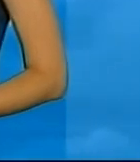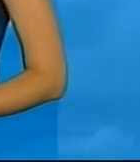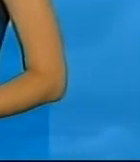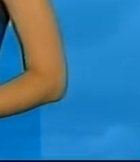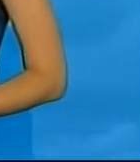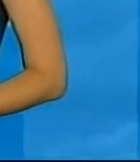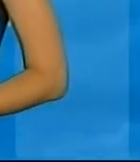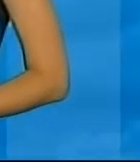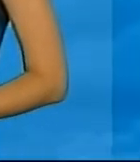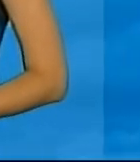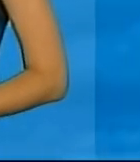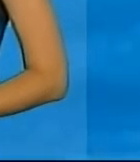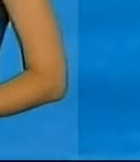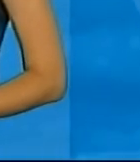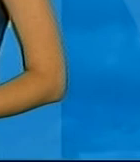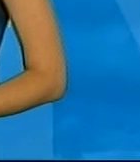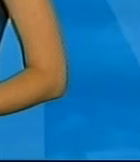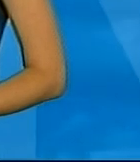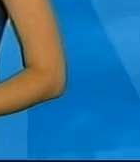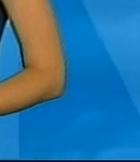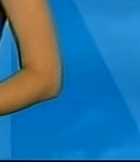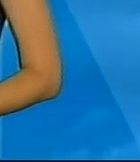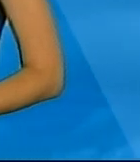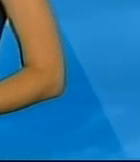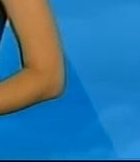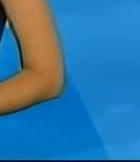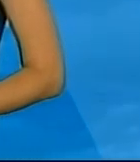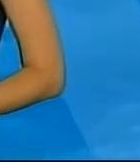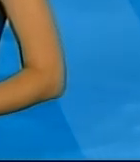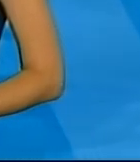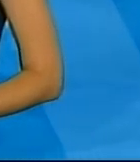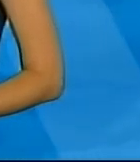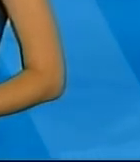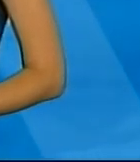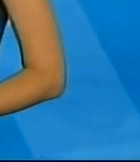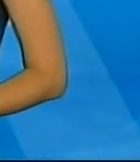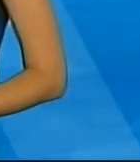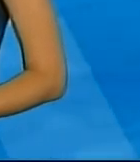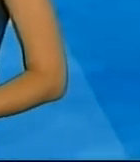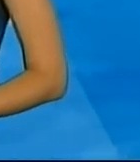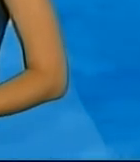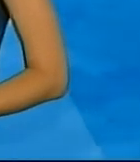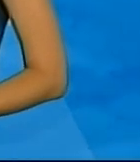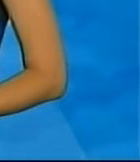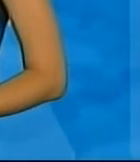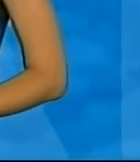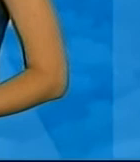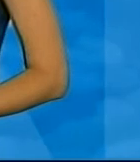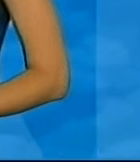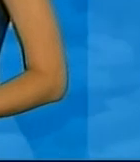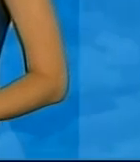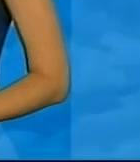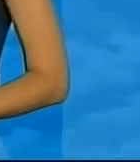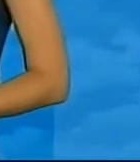Небо в цей день обіцяє бути помірно хмарним. Синоптики також прогнозують невеликий дощ. Вночі повітря по місту та області